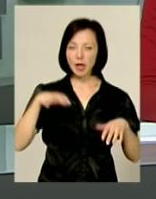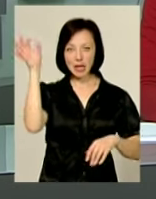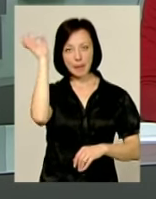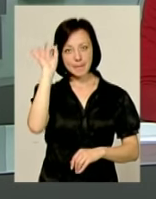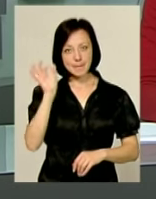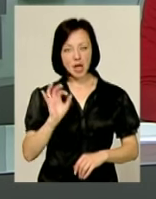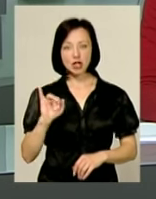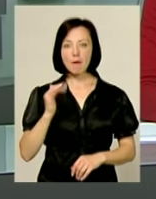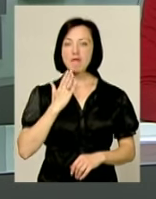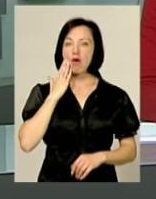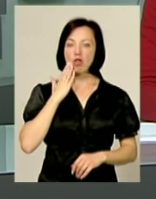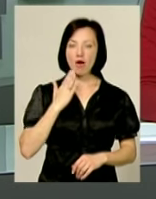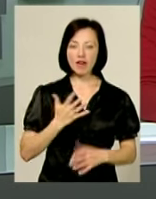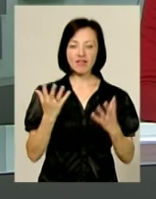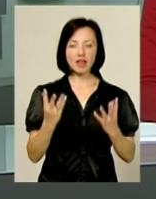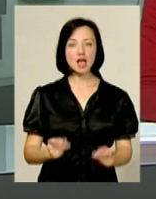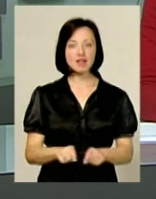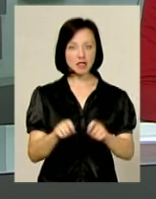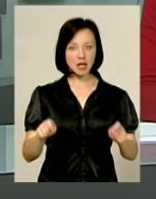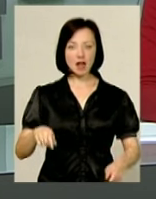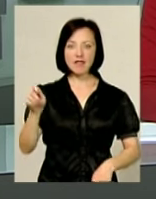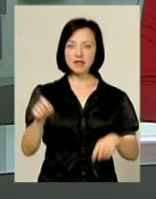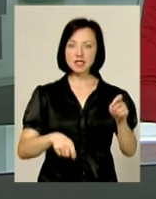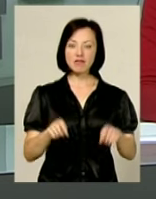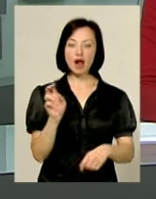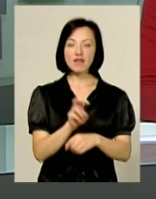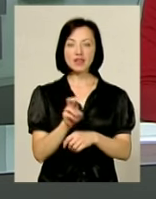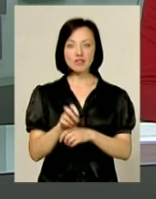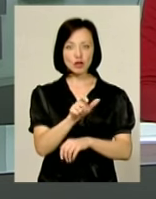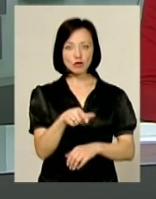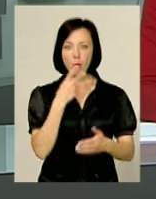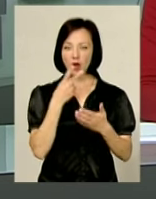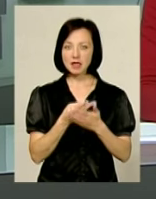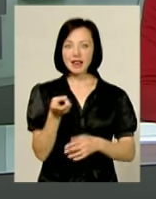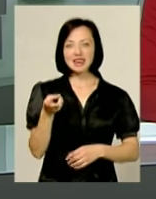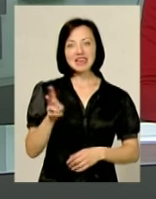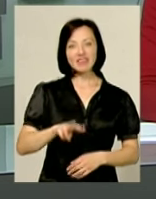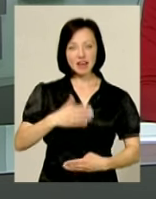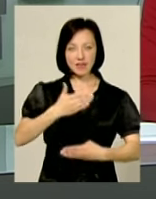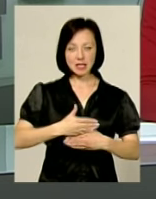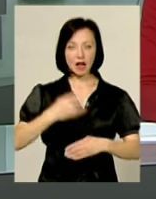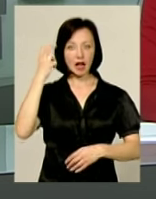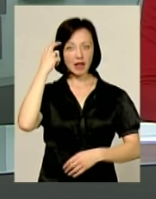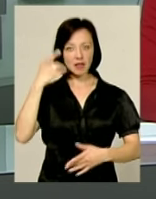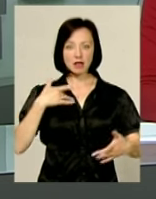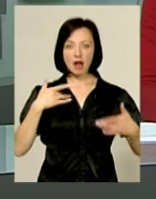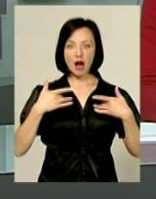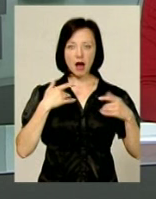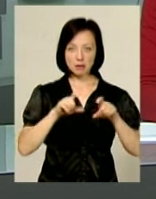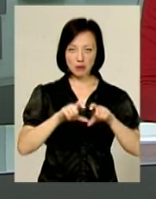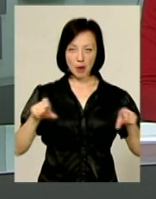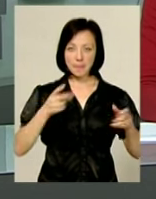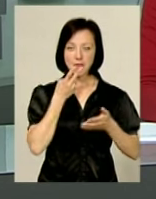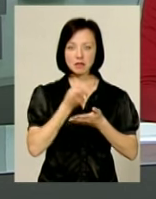Німеччини та Молдови. У день відкриття фестивалю відвідувачам показали одразу дві вистави. Столичний театр «Перетворення»